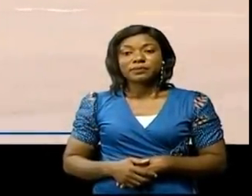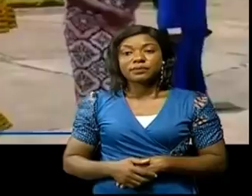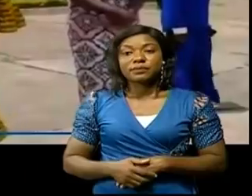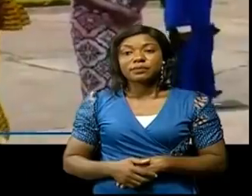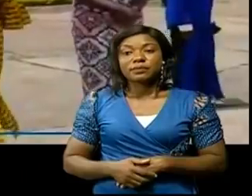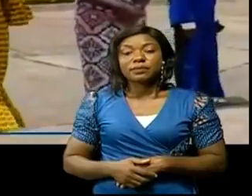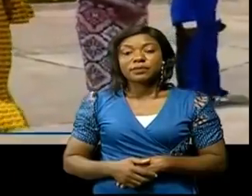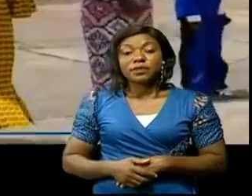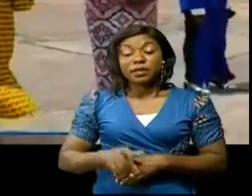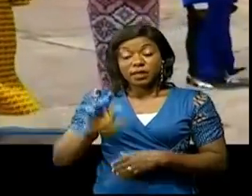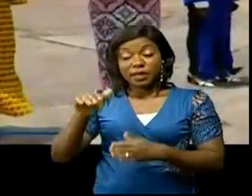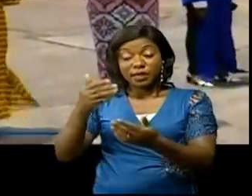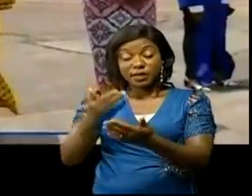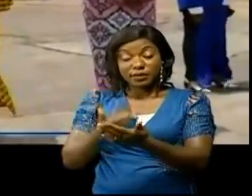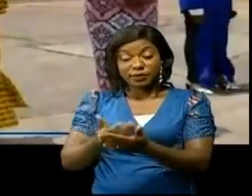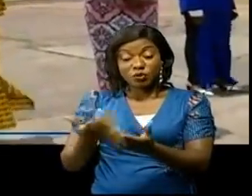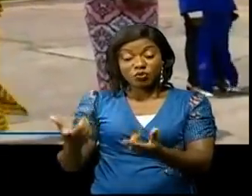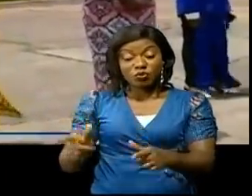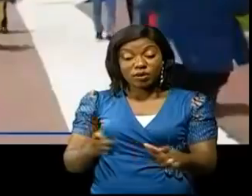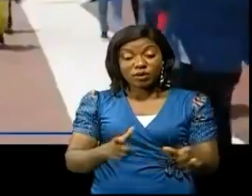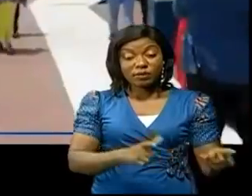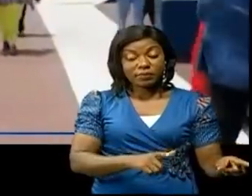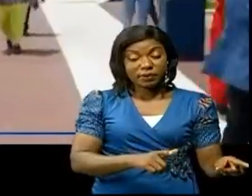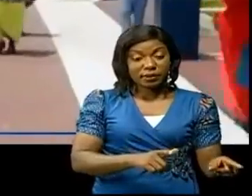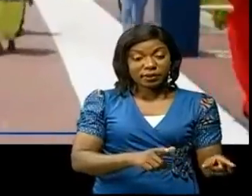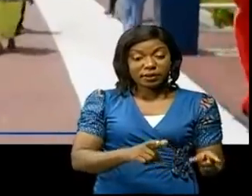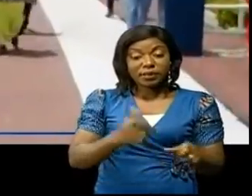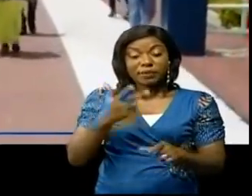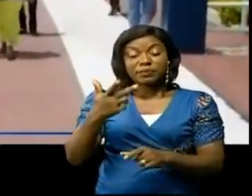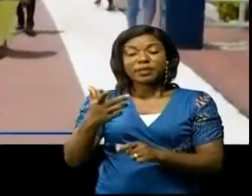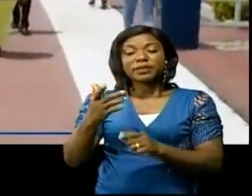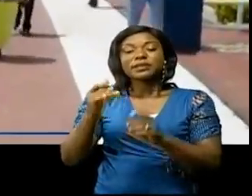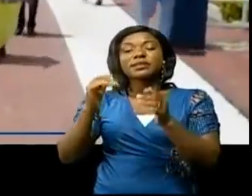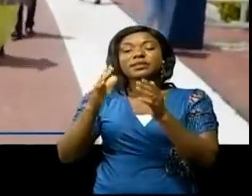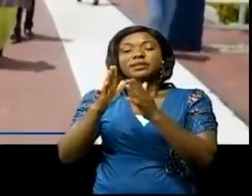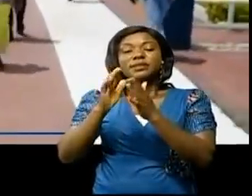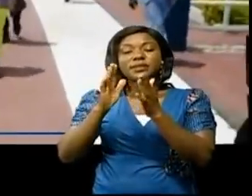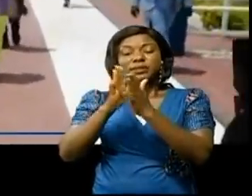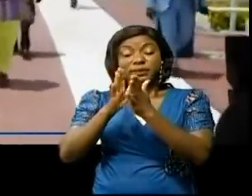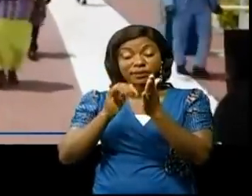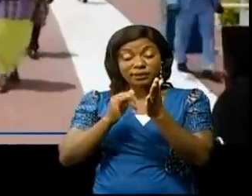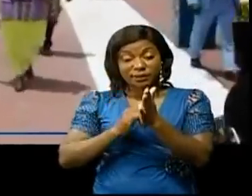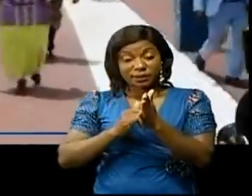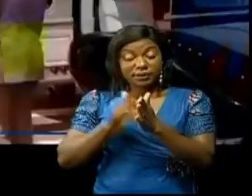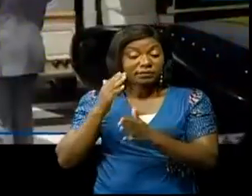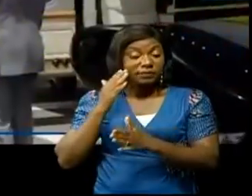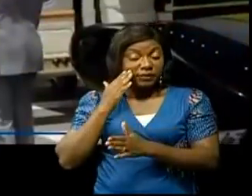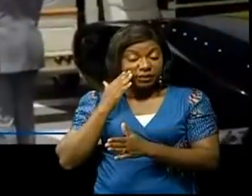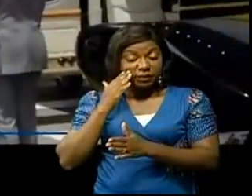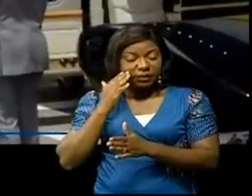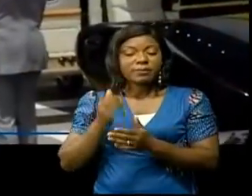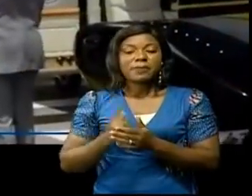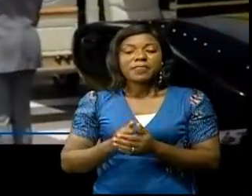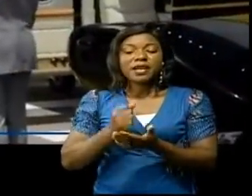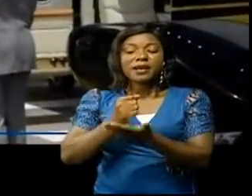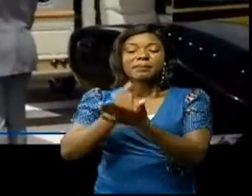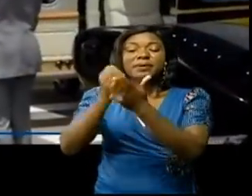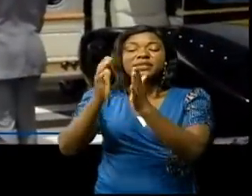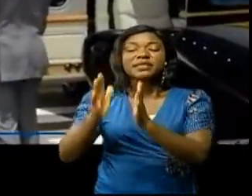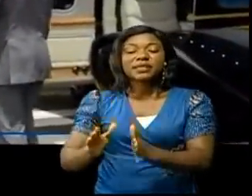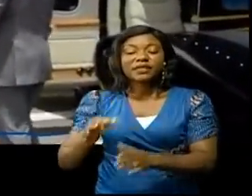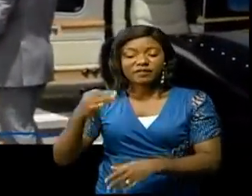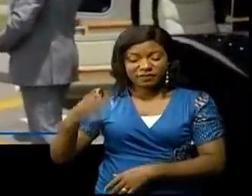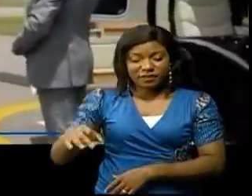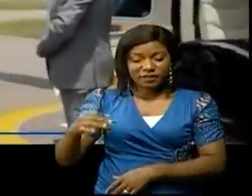Il est arrivé au Lualaba ce mercredi 16 mars 2022 par l'aéroport national de Coloésie. L'ambassadeur français en